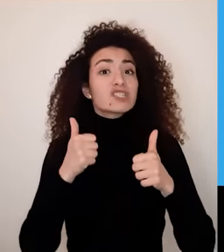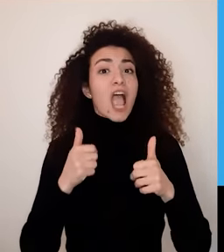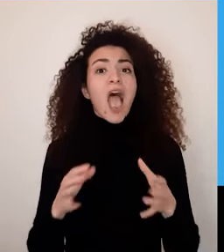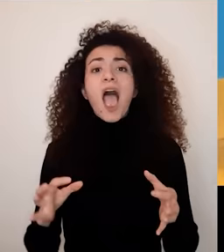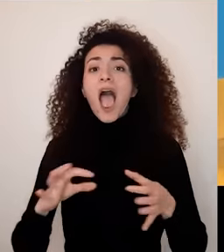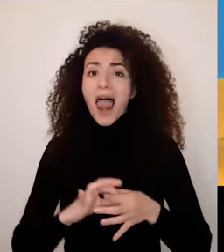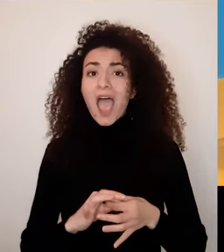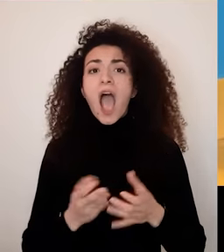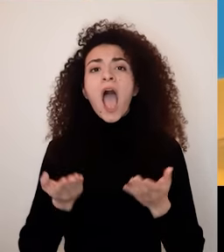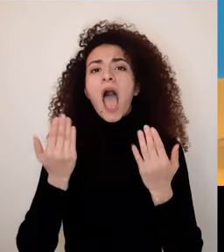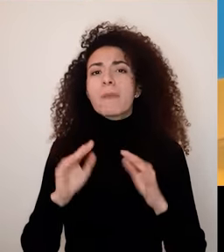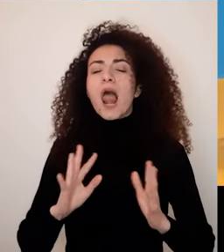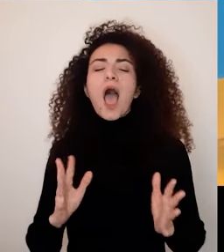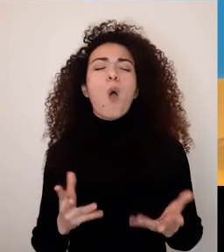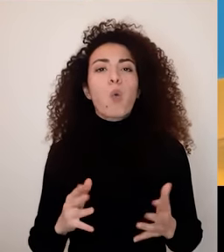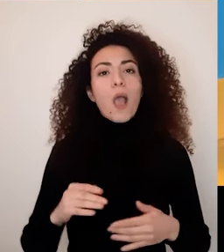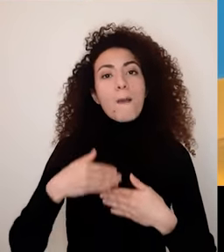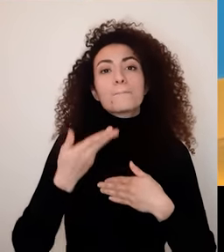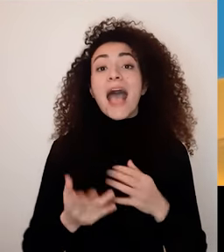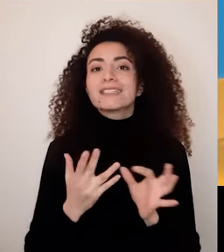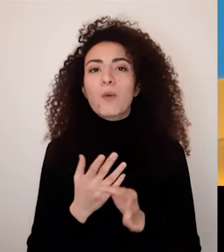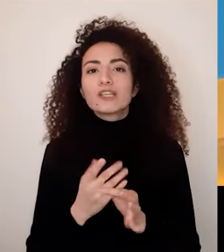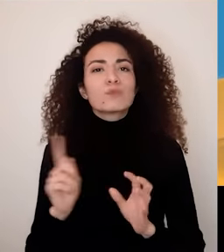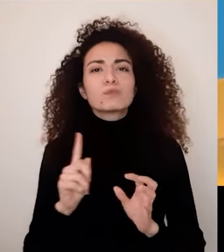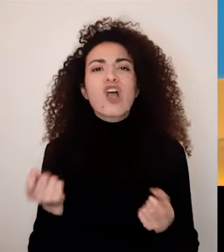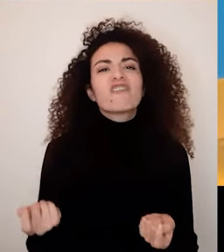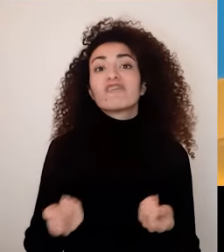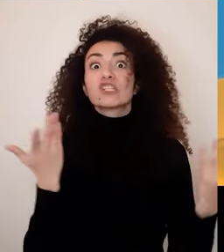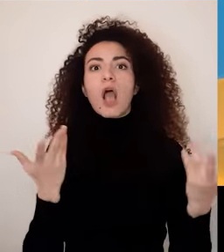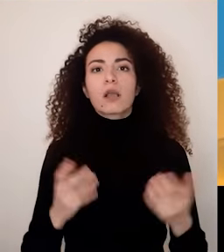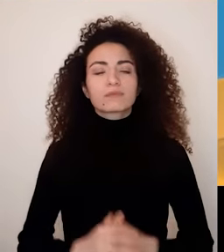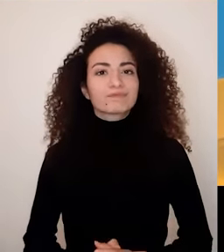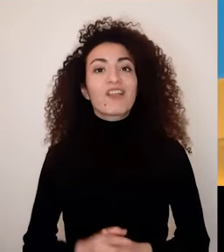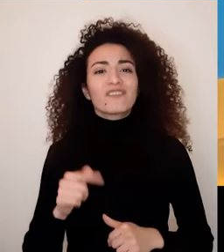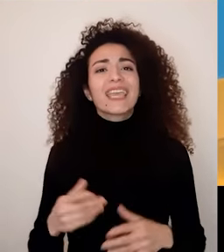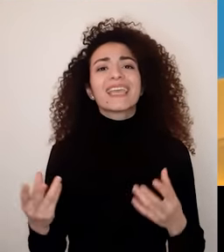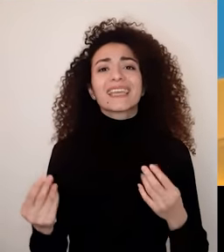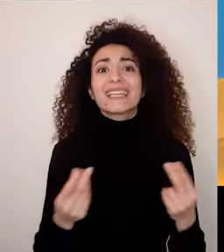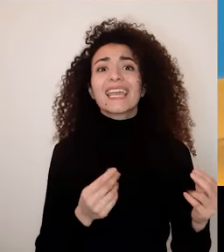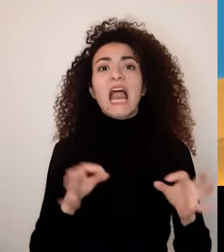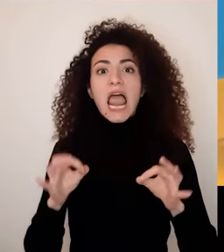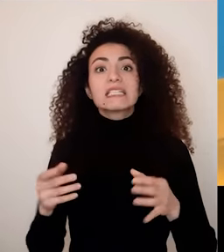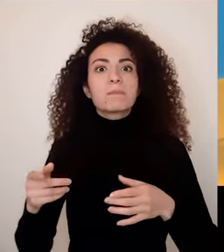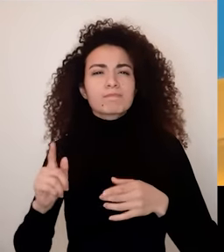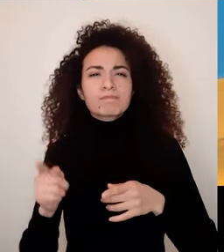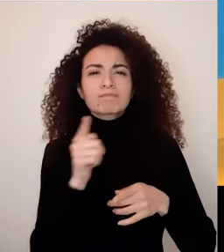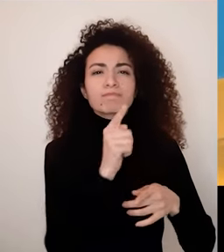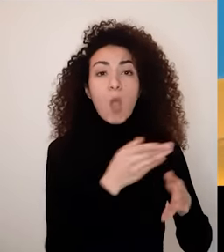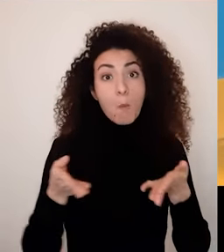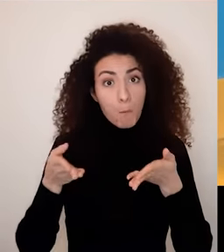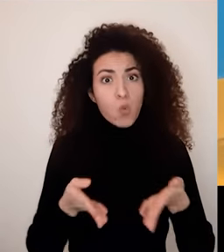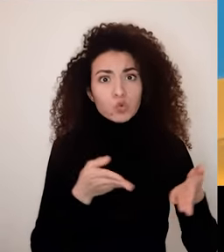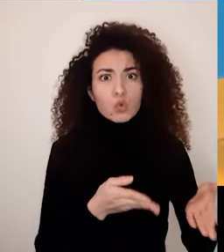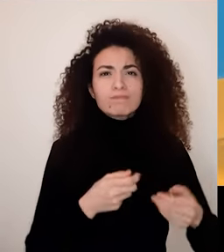فشل العلاقة قبل وبعد الزواج ما بيصير بالصدفة بل هناك عدة عناصر لازم تجتمع لإنجاح العلاقة